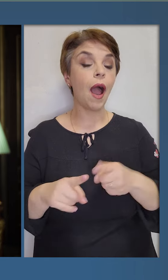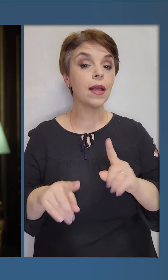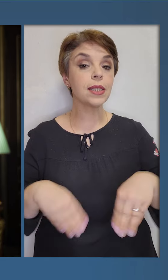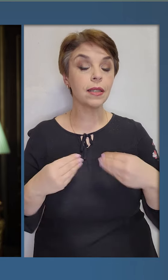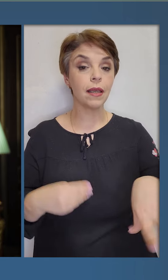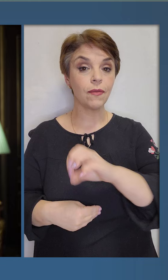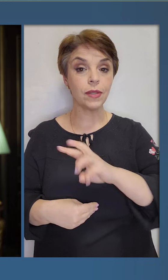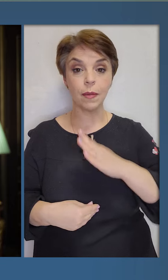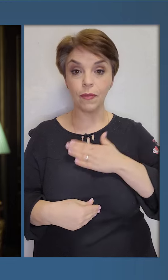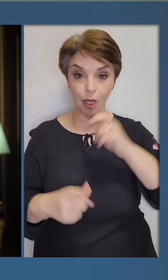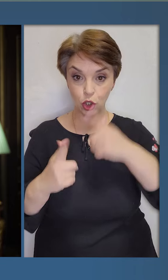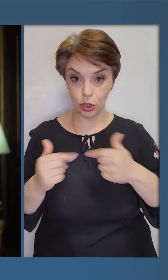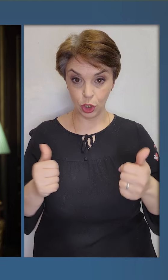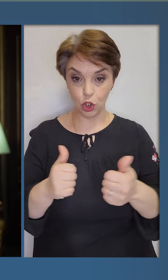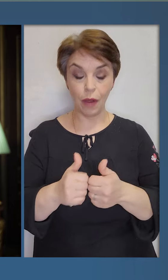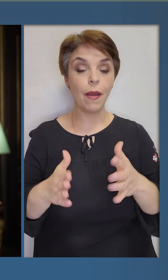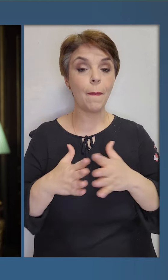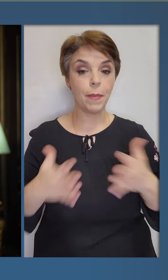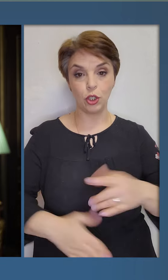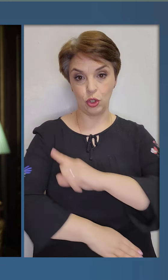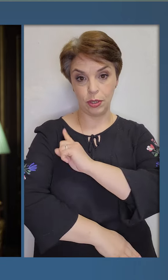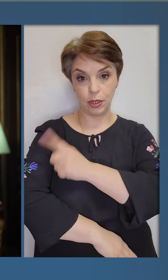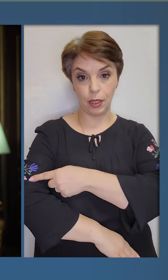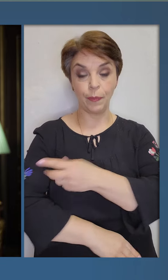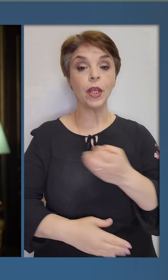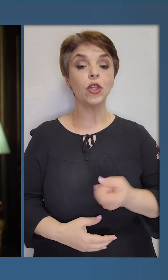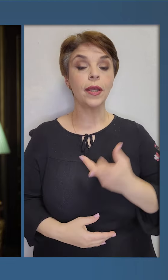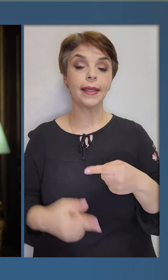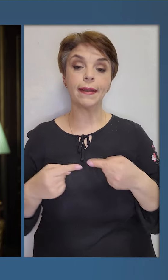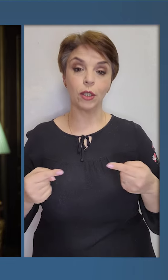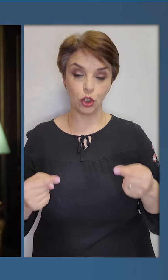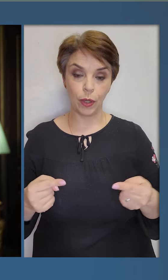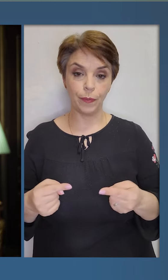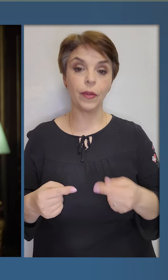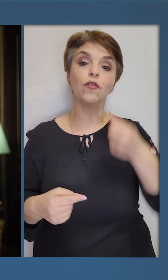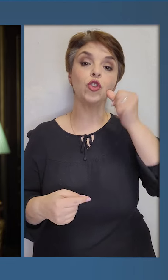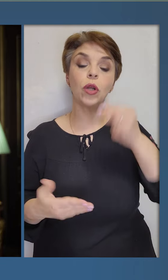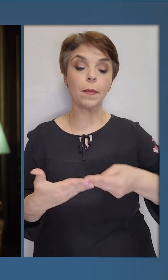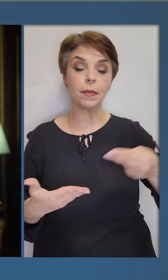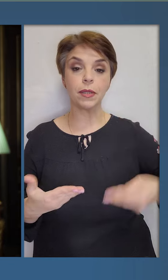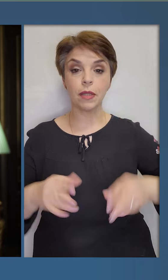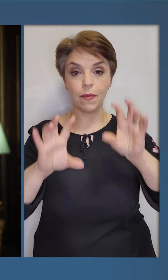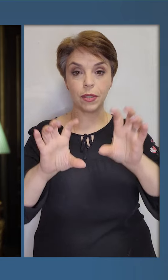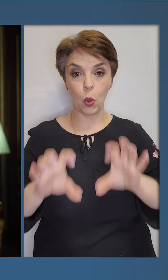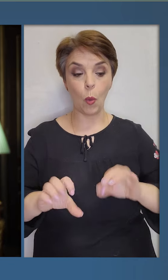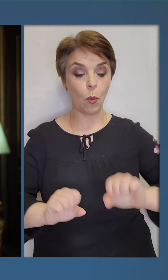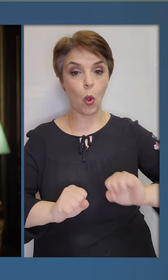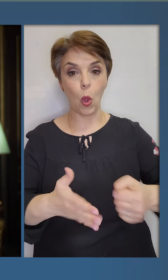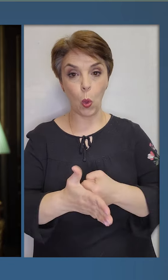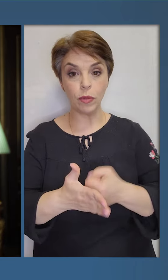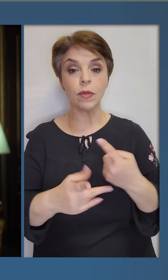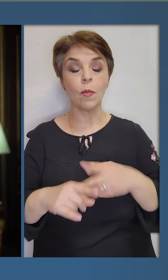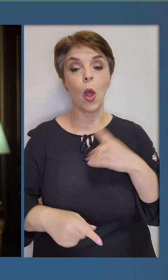А це дає усім в нашій державі більше сили. Ще кілька речей. Вчора я підписав закон про